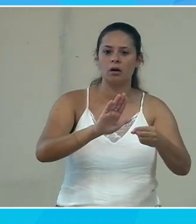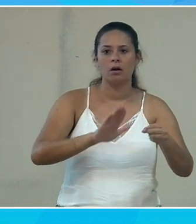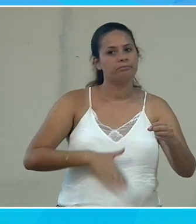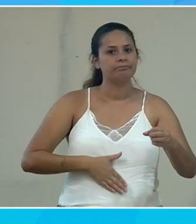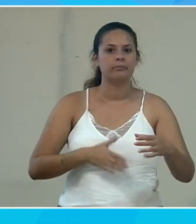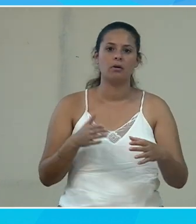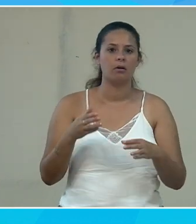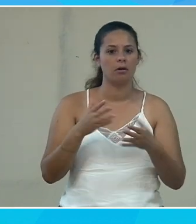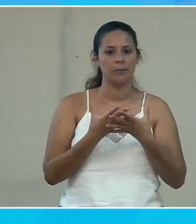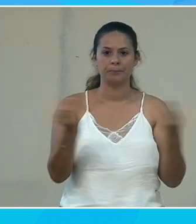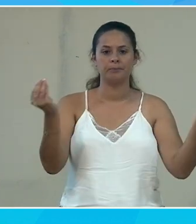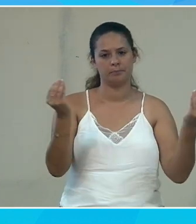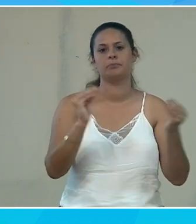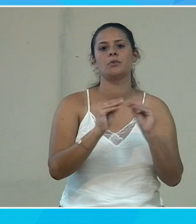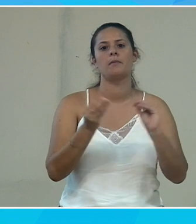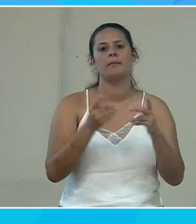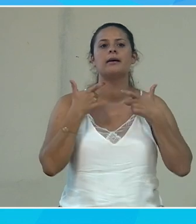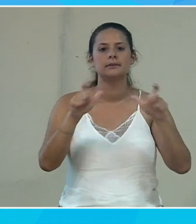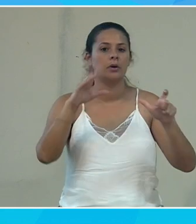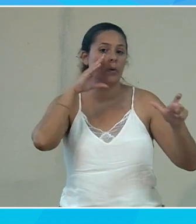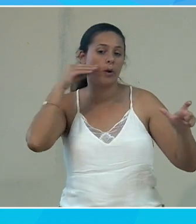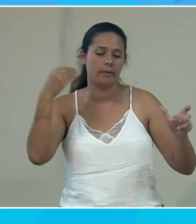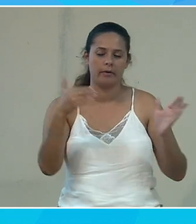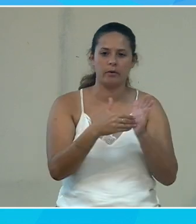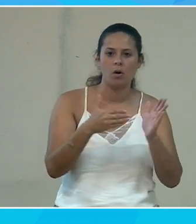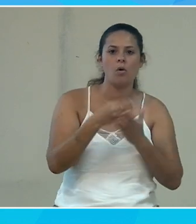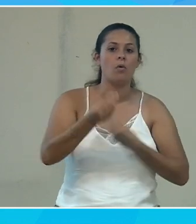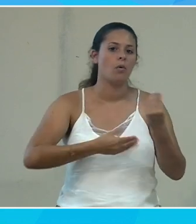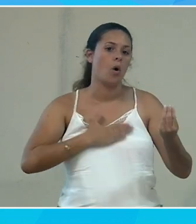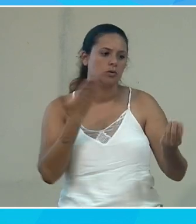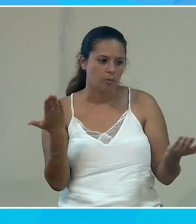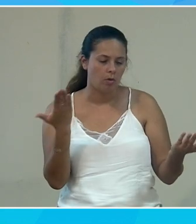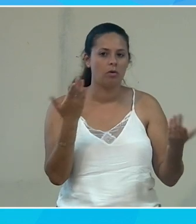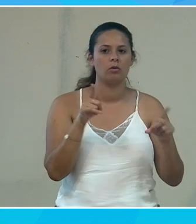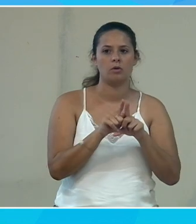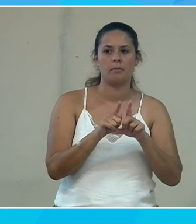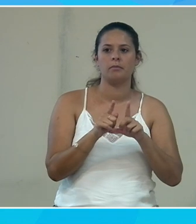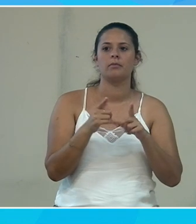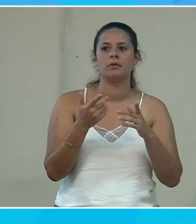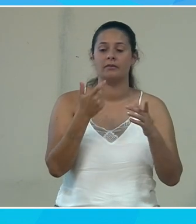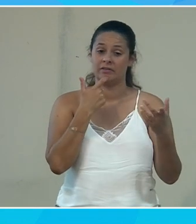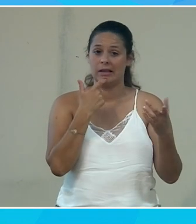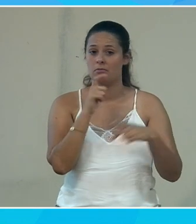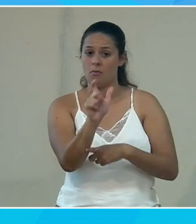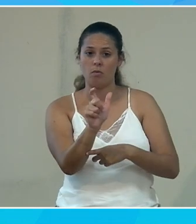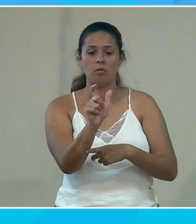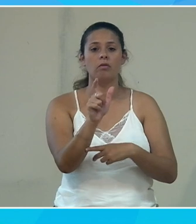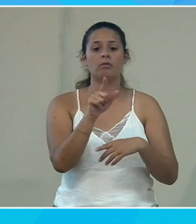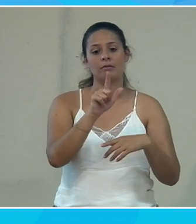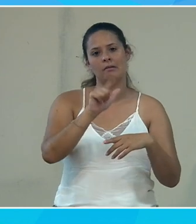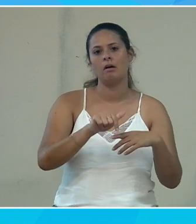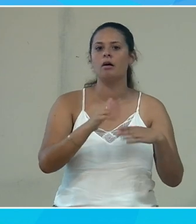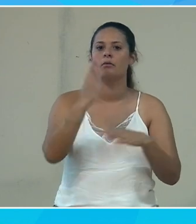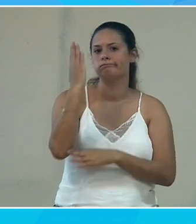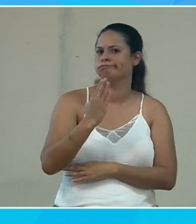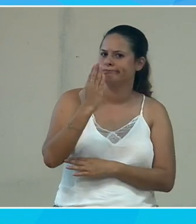'accessibilité du web là encore l'humain et malheureusement ou heureusement on va enlever les adjectifs est indispensable